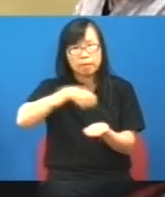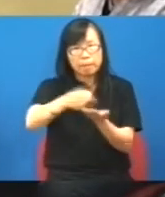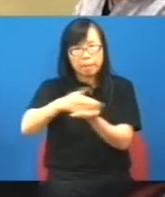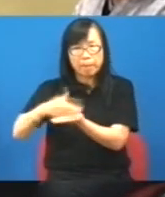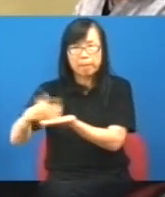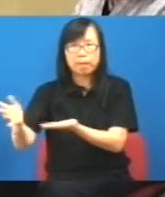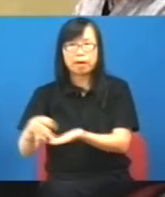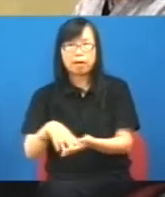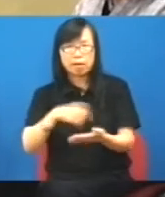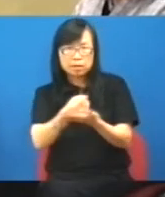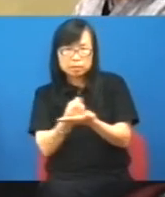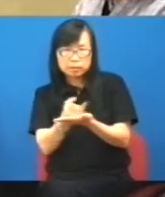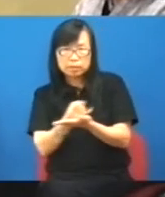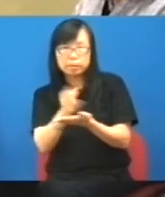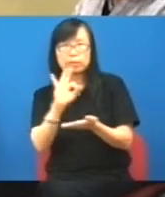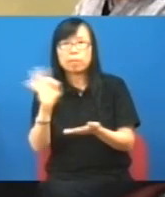做不到